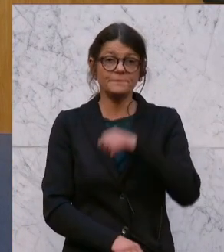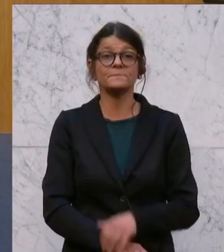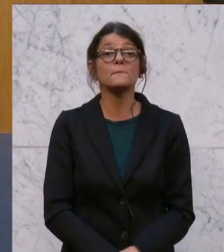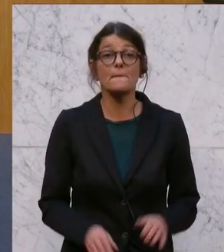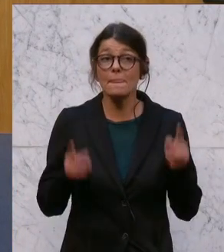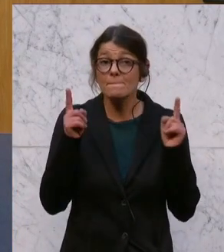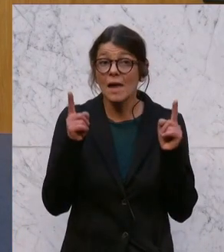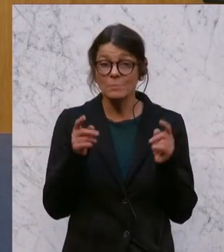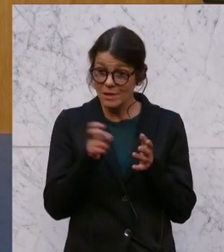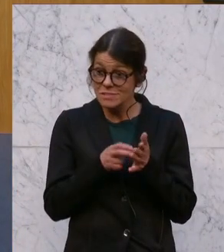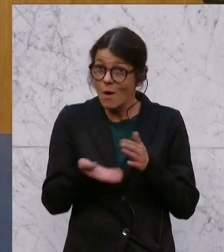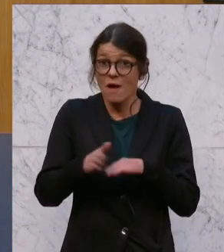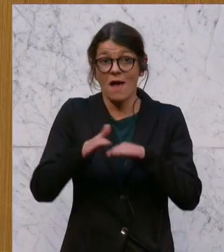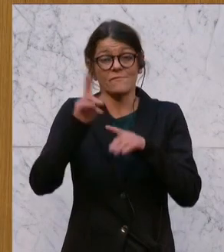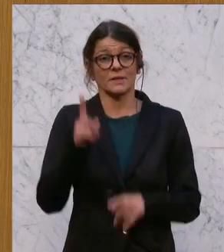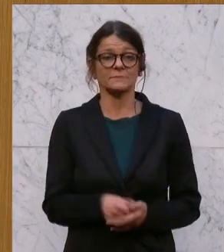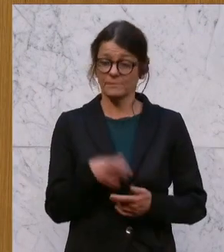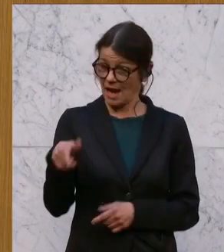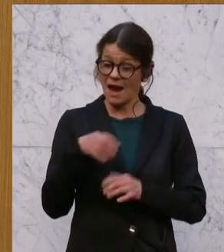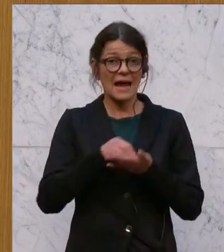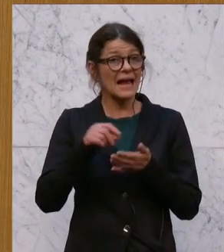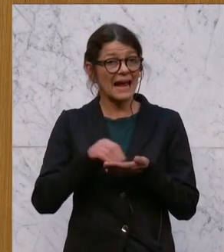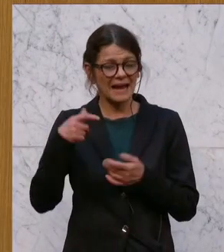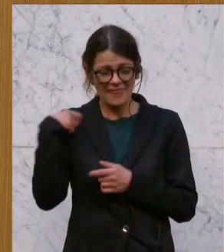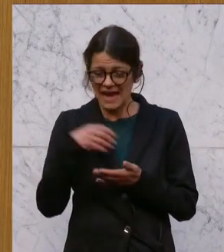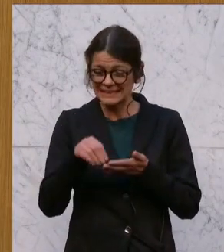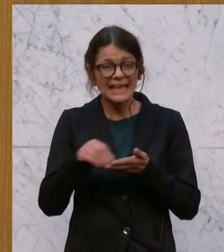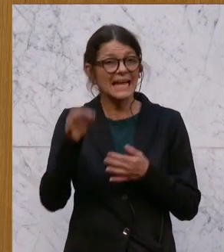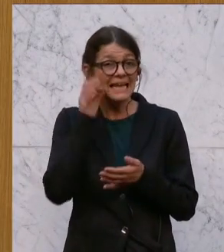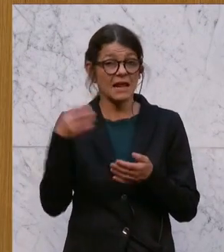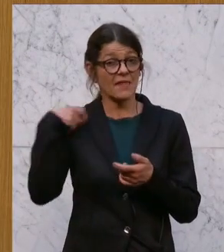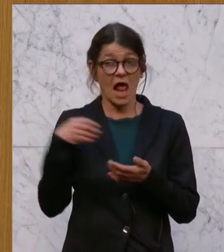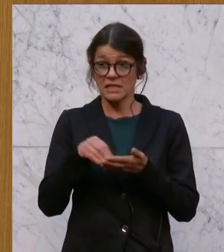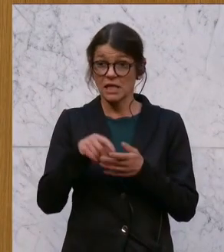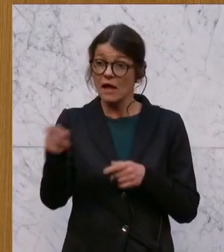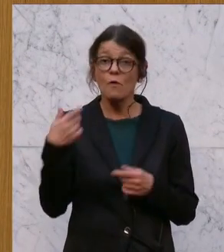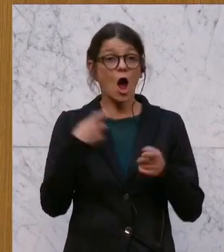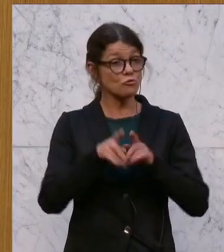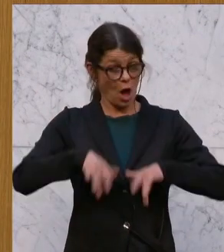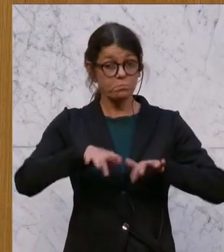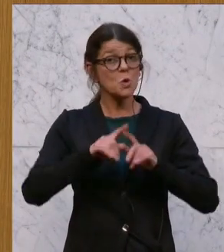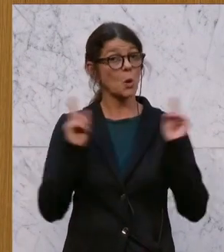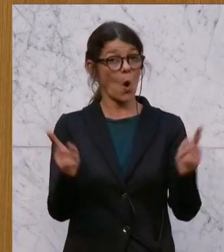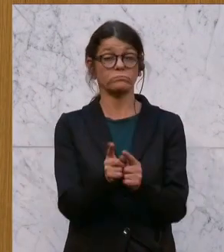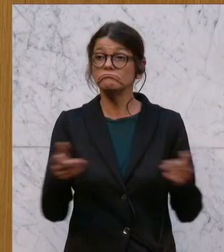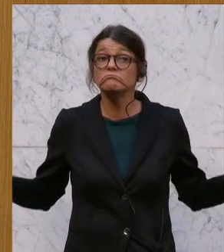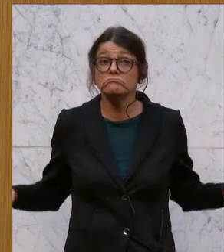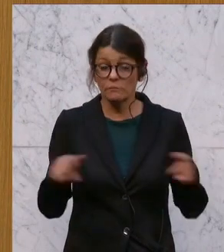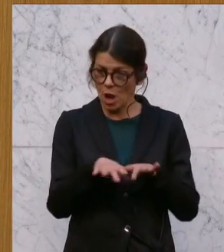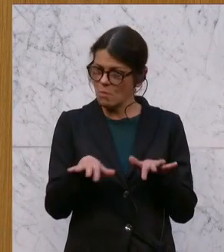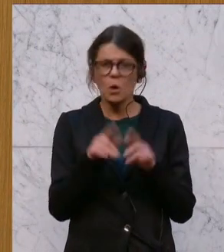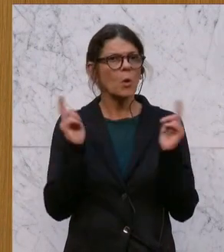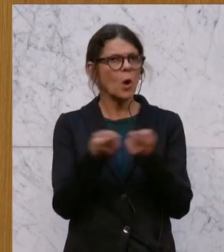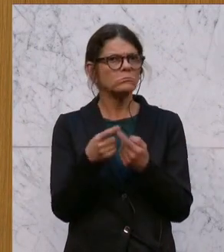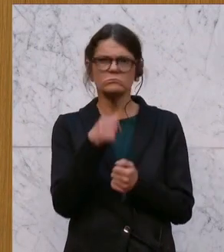Aber es geht ja noch weiter, denn diese Generalsekretäre und Generalsekretärinnen, die hatten auch Büros. Und diese Büros, da gab es keine